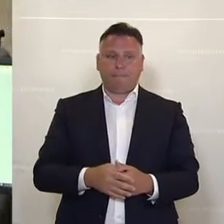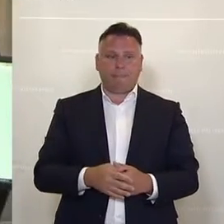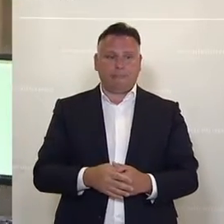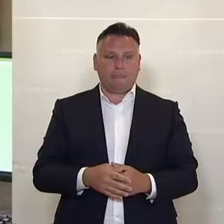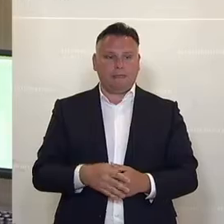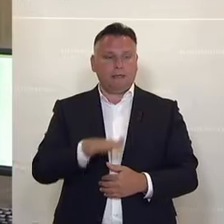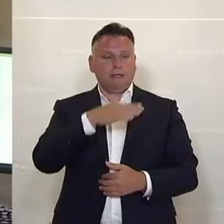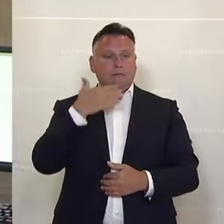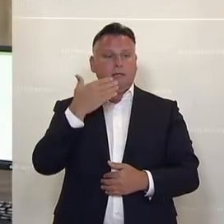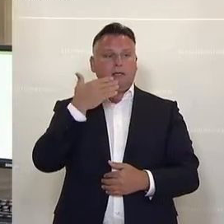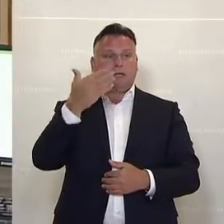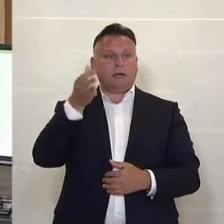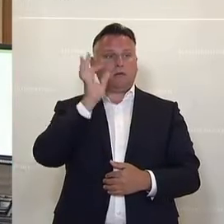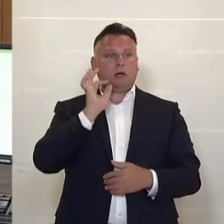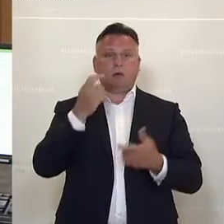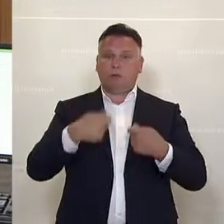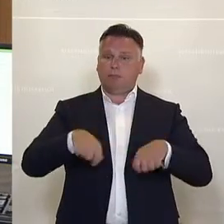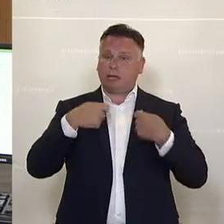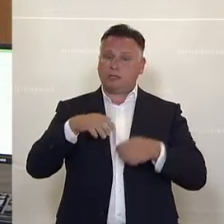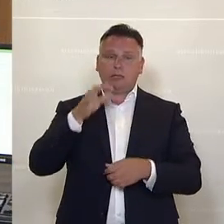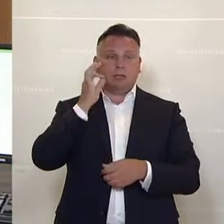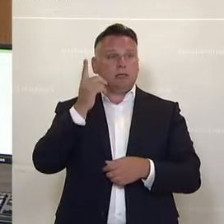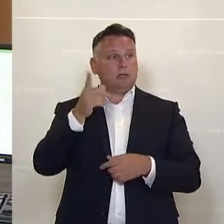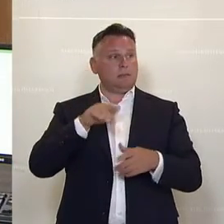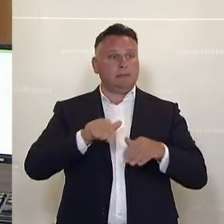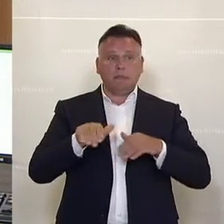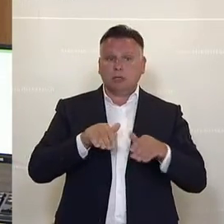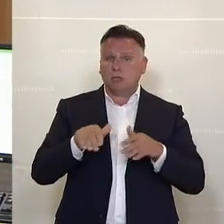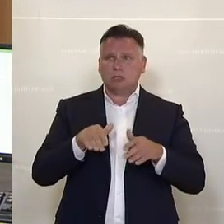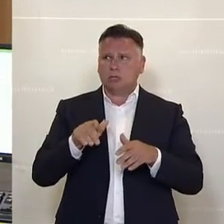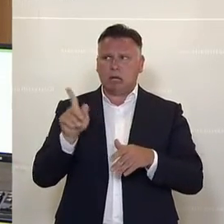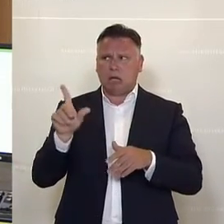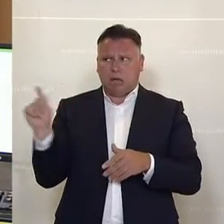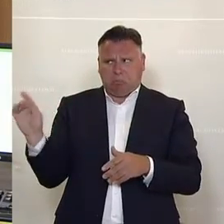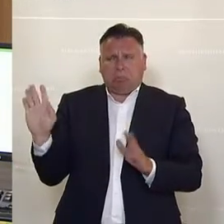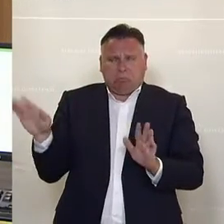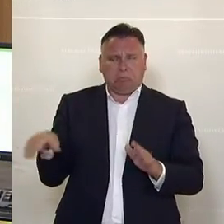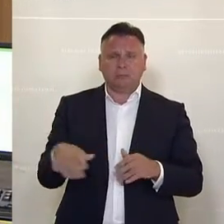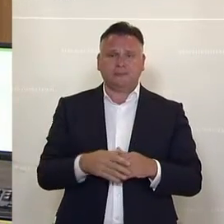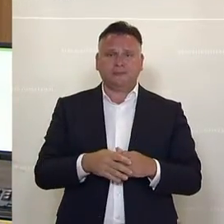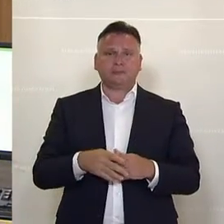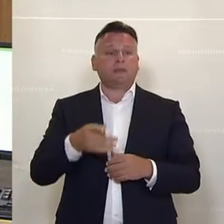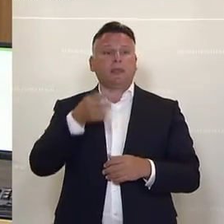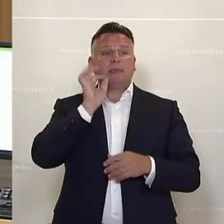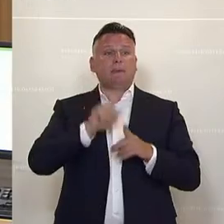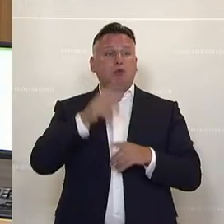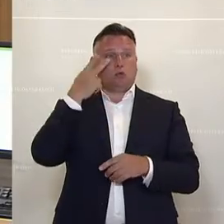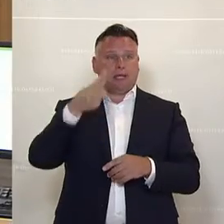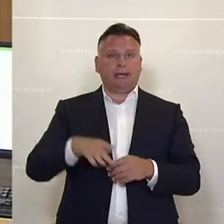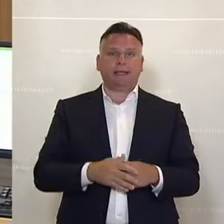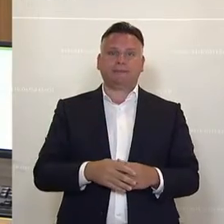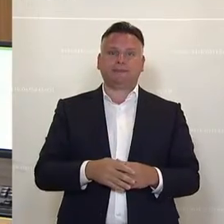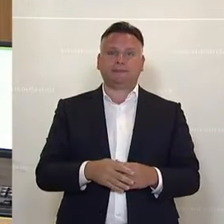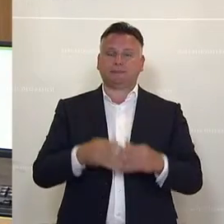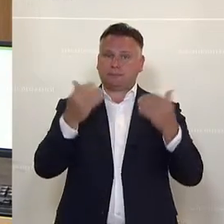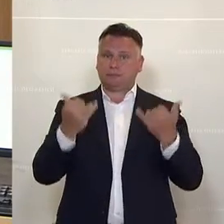Vielen Dank, Frau Präsidentin, Herr Minister, im Moment noch anwesend, meine Damen und Herren. Zuerst kommt das